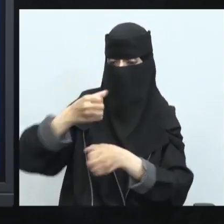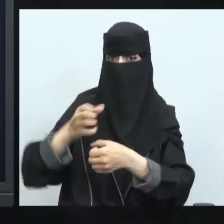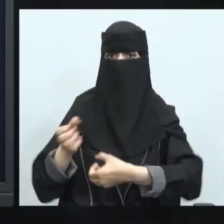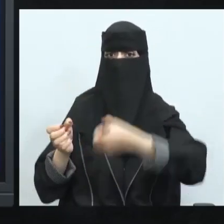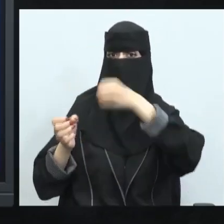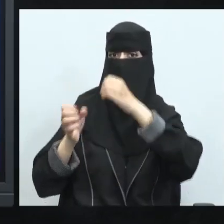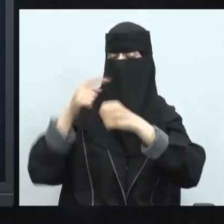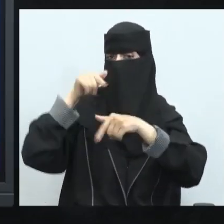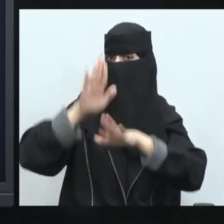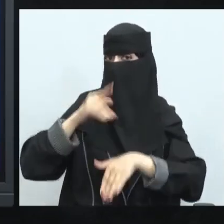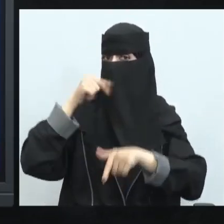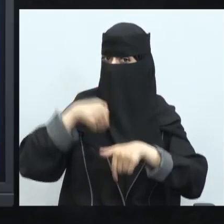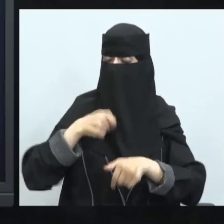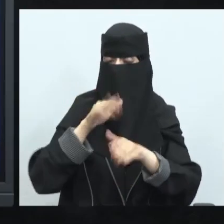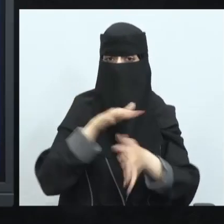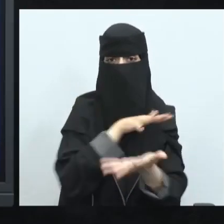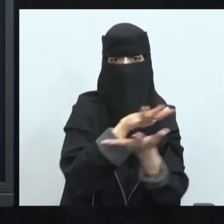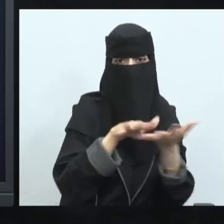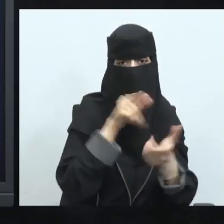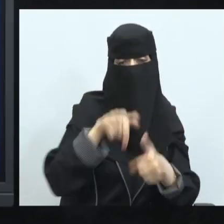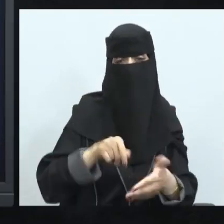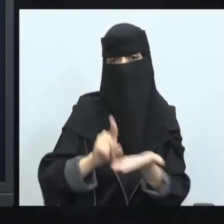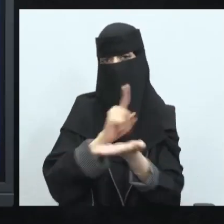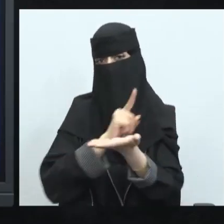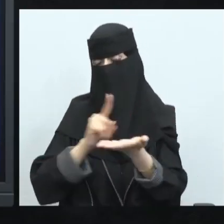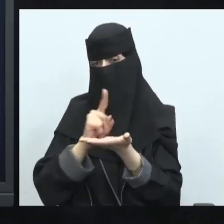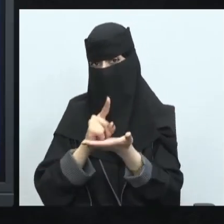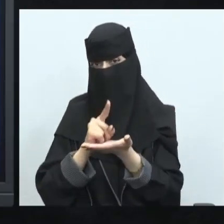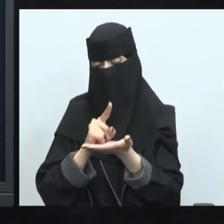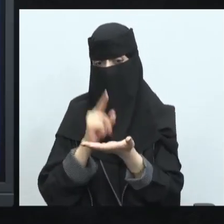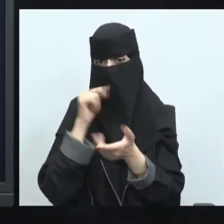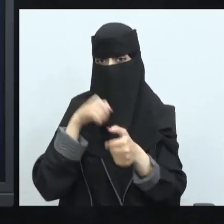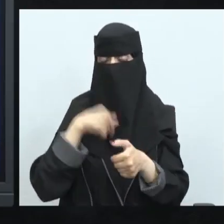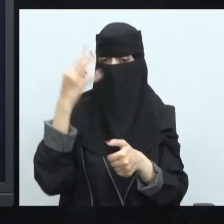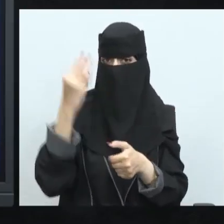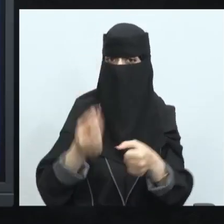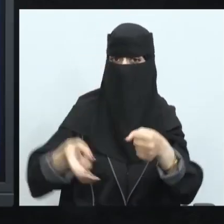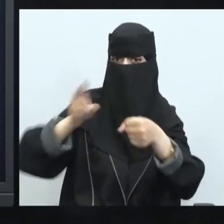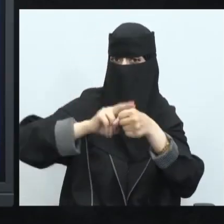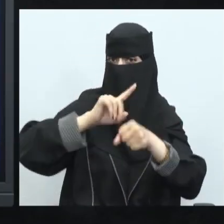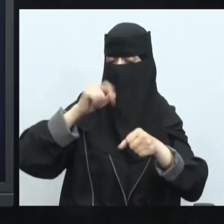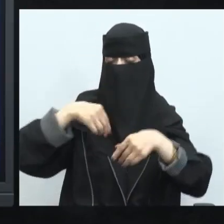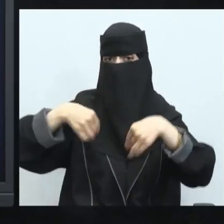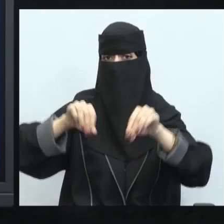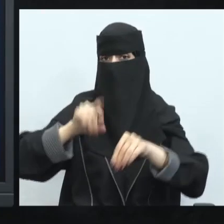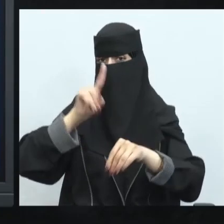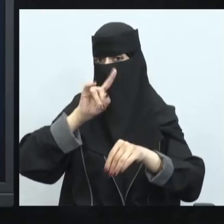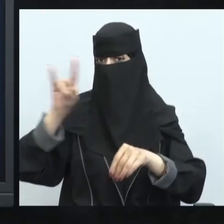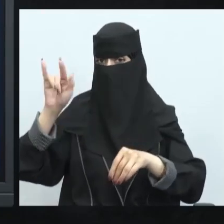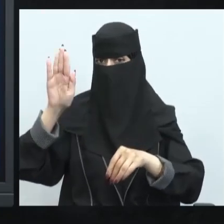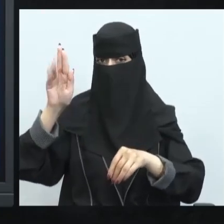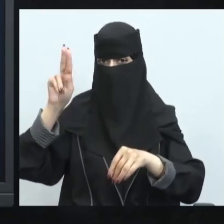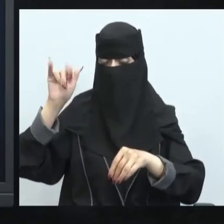بلاستيك إذن سيكون لك بالتأكيد ضرر على البيئة أو فيما يتعلق في عادة التدوير حذكرنا بلاستيك لا يمكن عادة تدويره